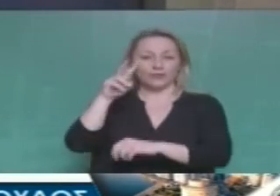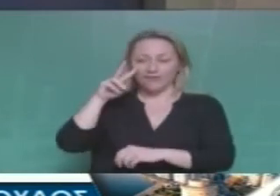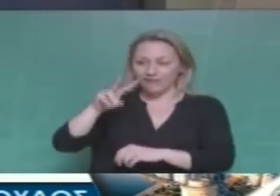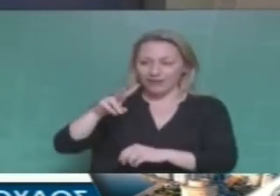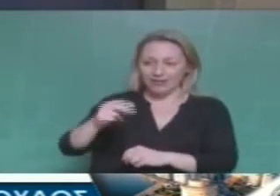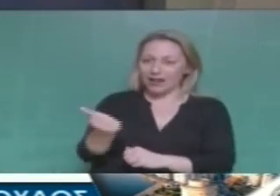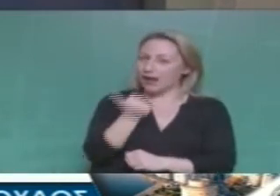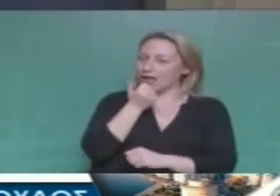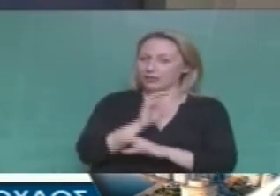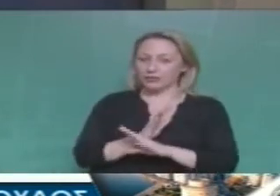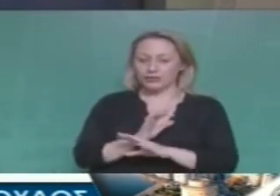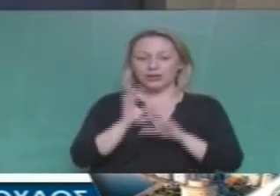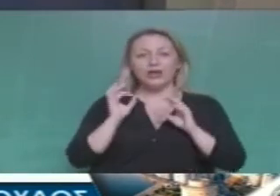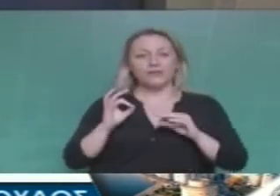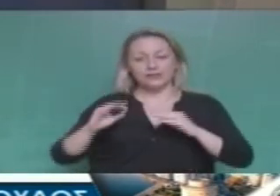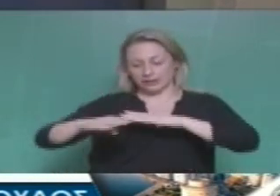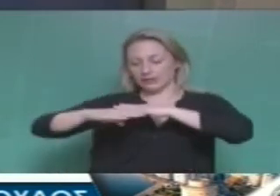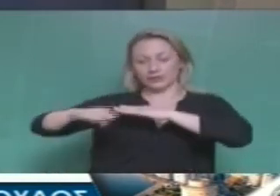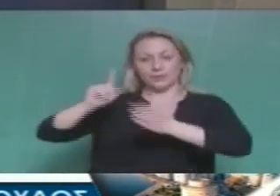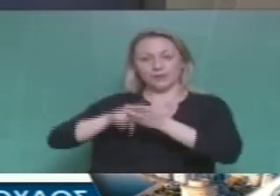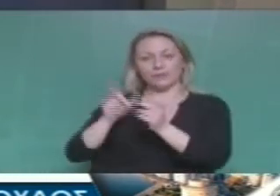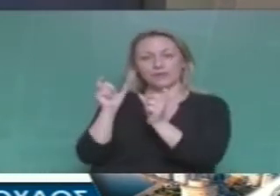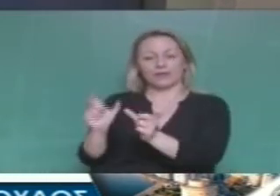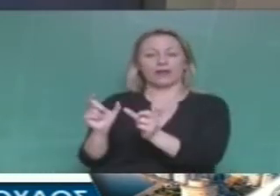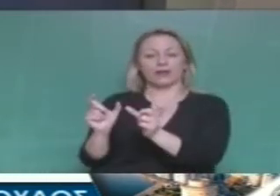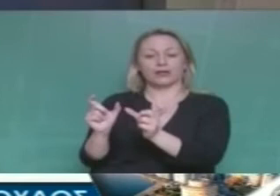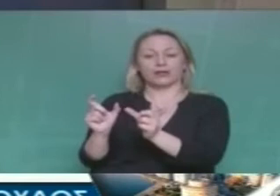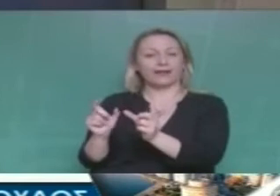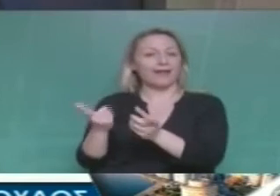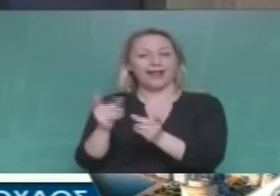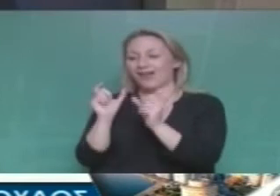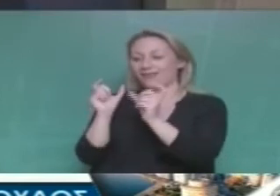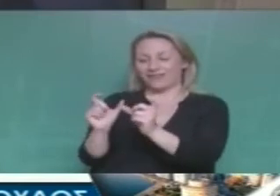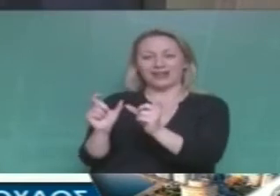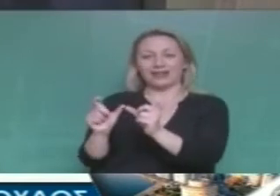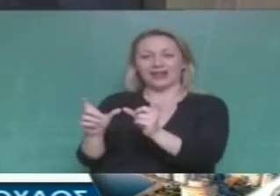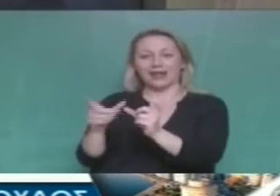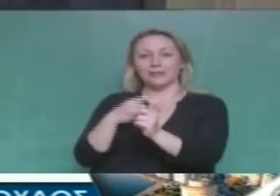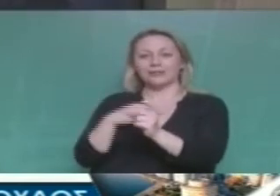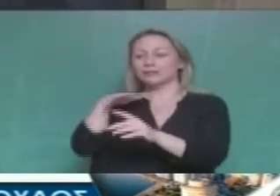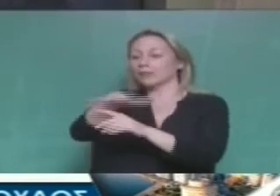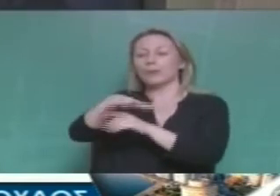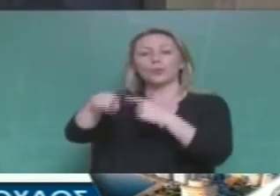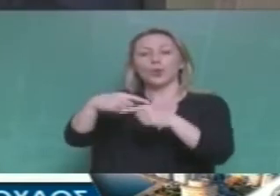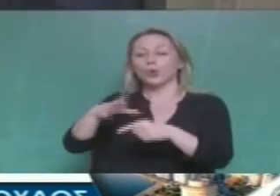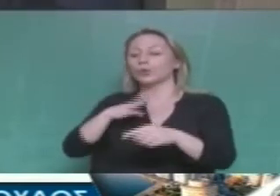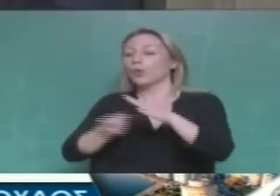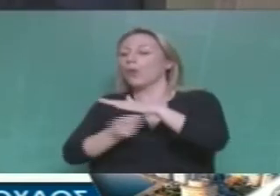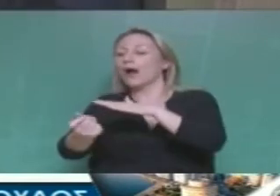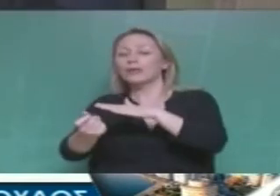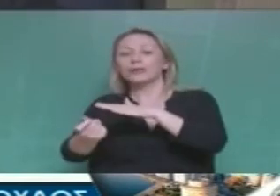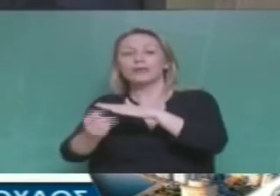Βεβαίως τα σύνορα πρέπει να φυλαχθούμε. Όχι όμως σημαδεύοντας τους ξεριζωμένους αλλά όσους τους